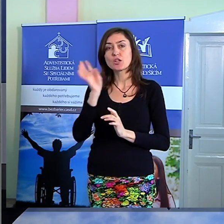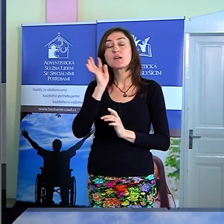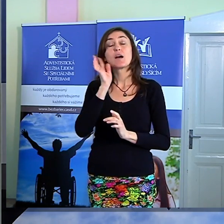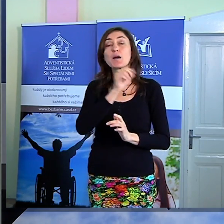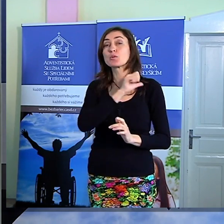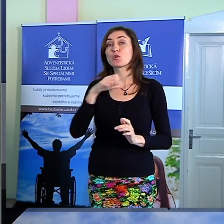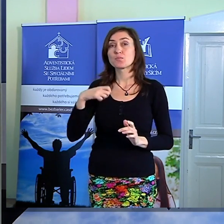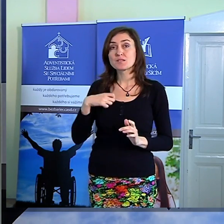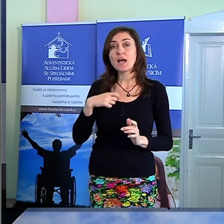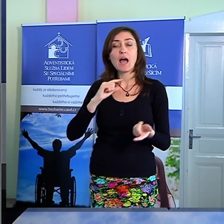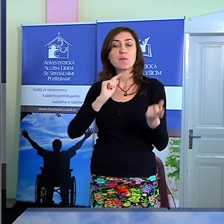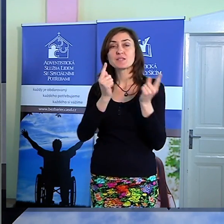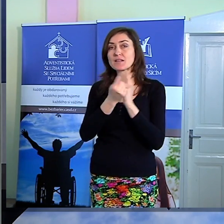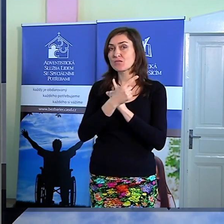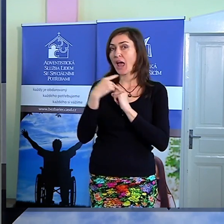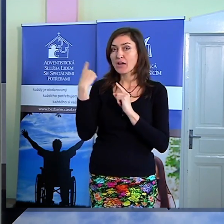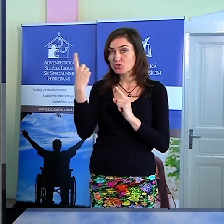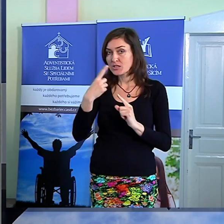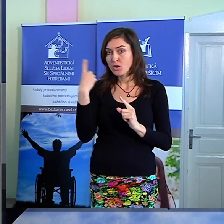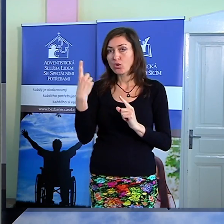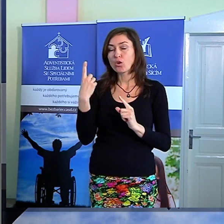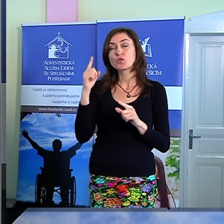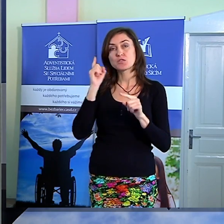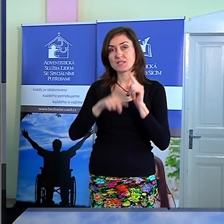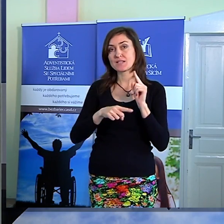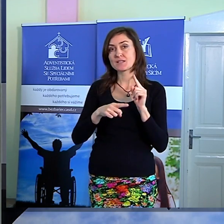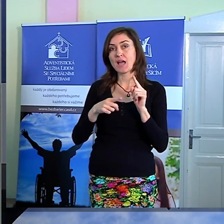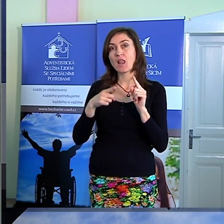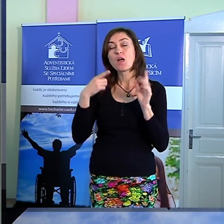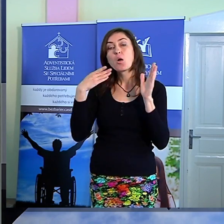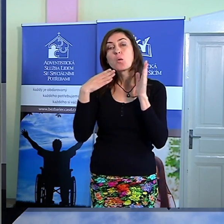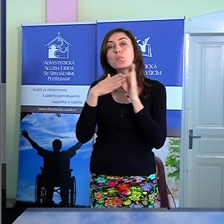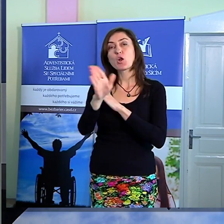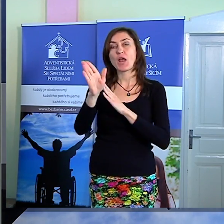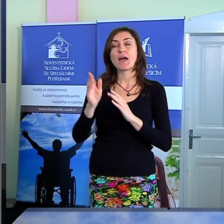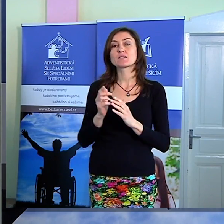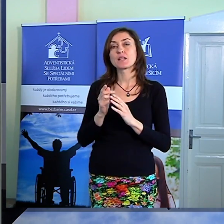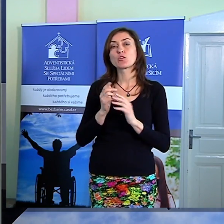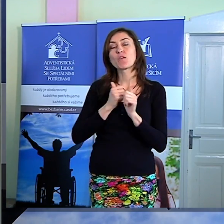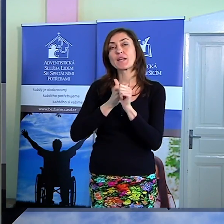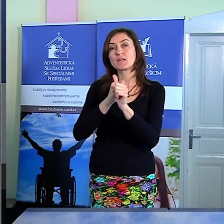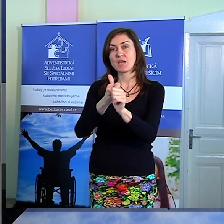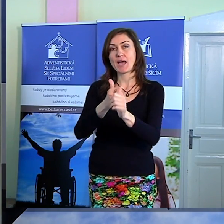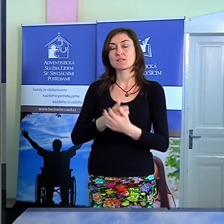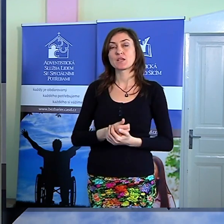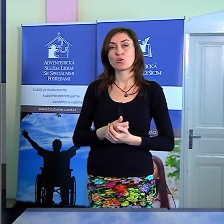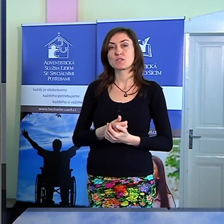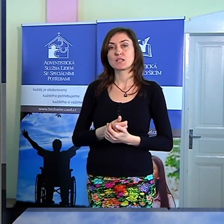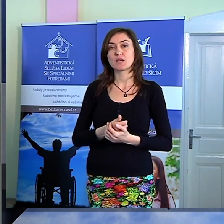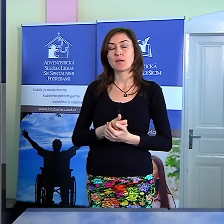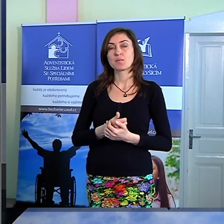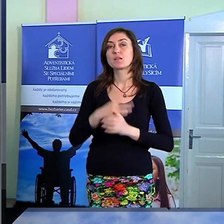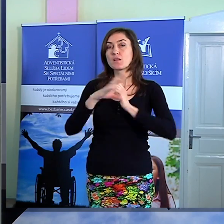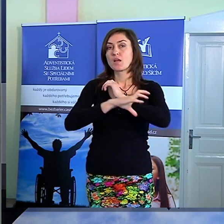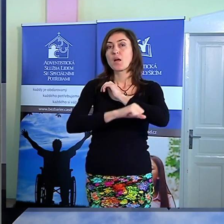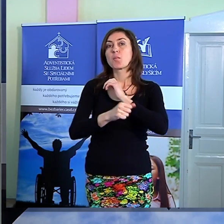zvláštních okolností stal jeho pronásledovaným následovníkem. Apoštol Pavel cituje starozákonní text